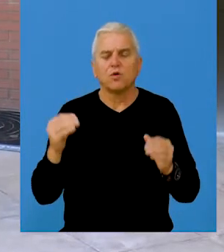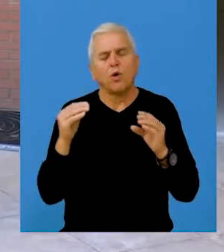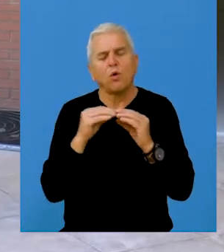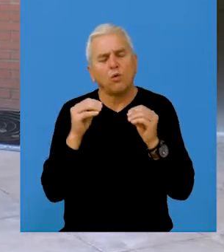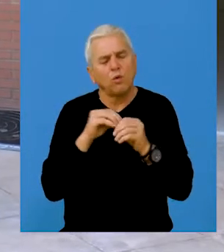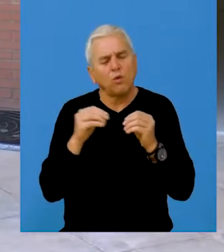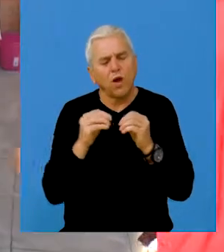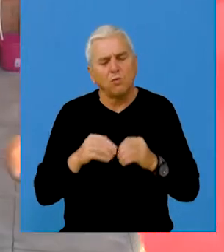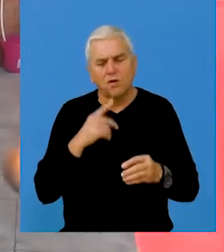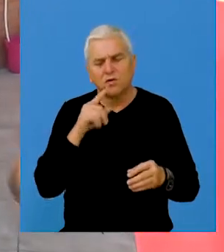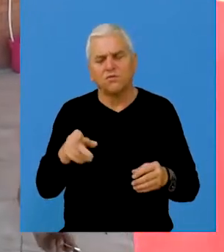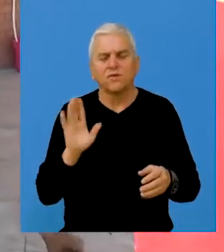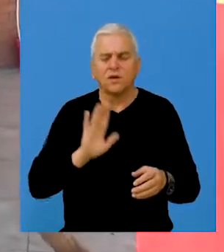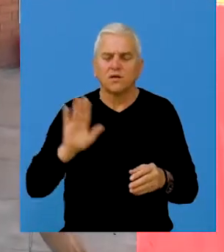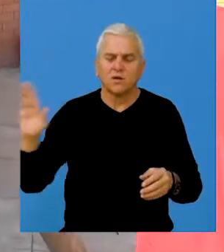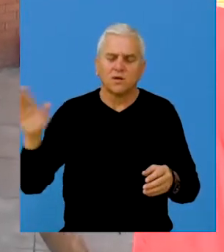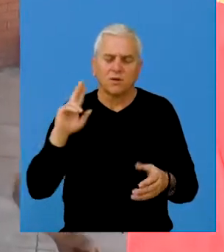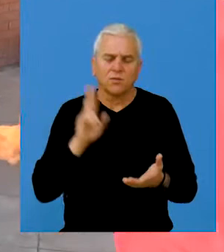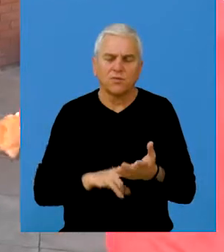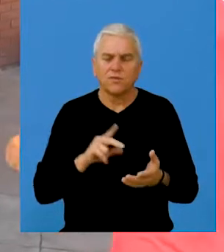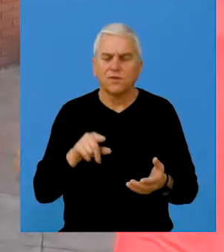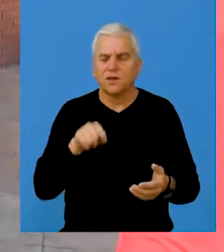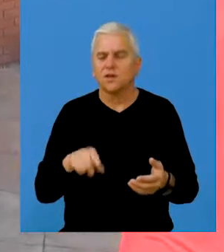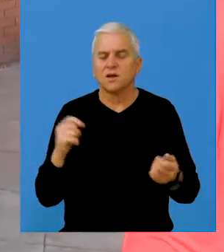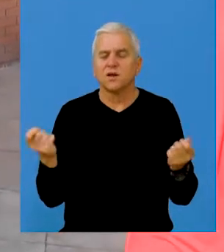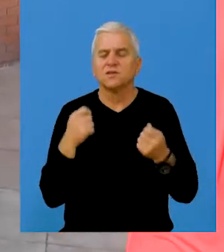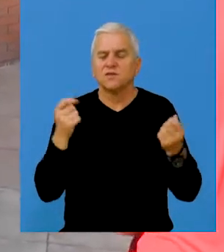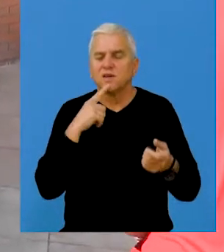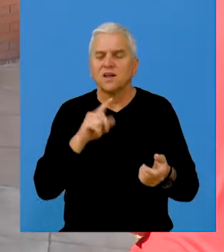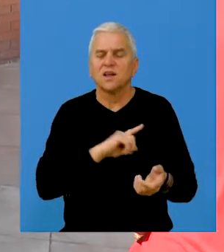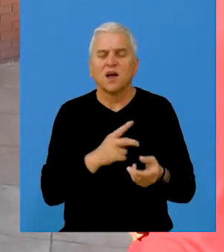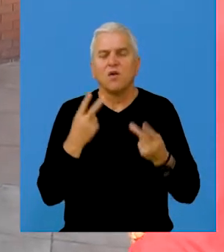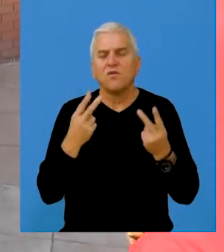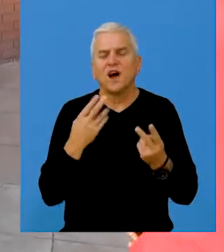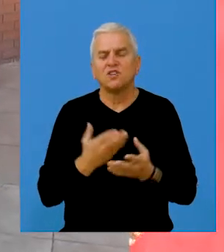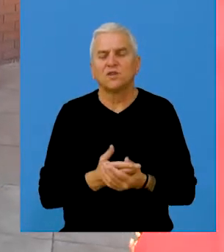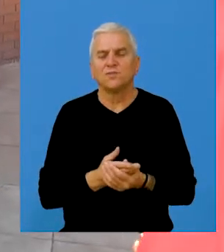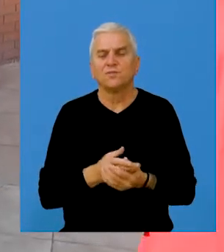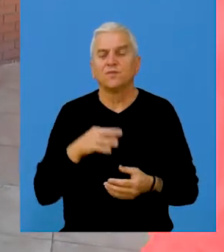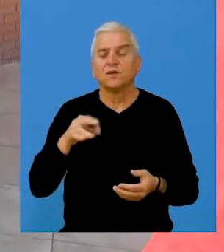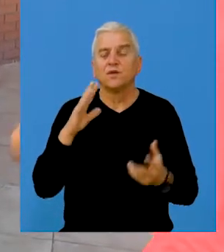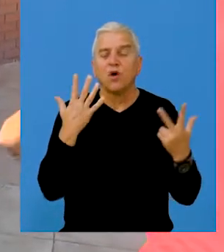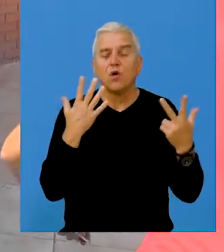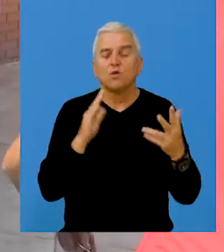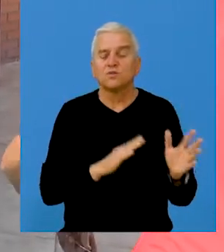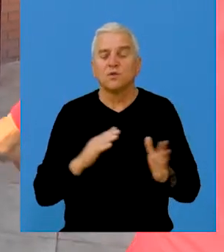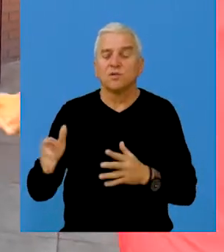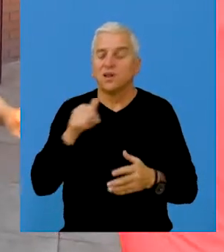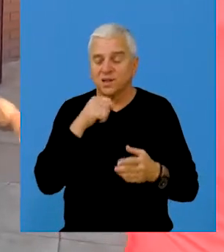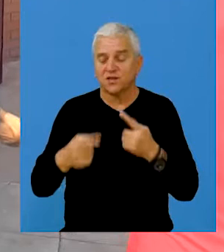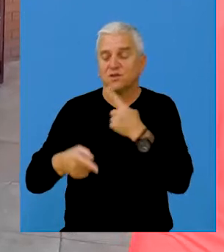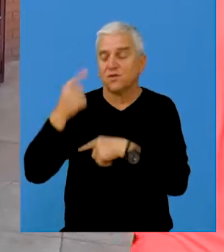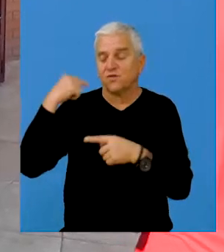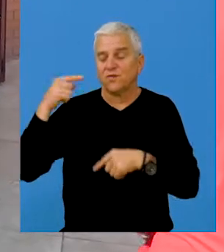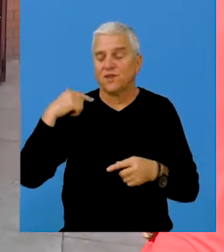uklapamo u njihove opravdanja. Ovaj događaj nam je vrlo važan, jer je osmi po redu,